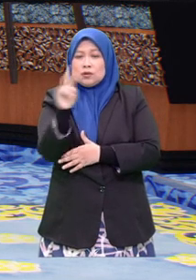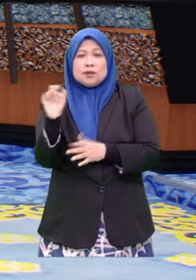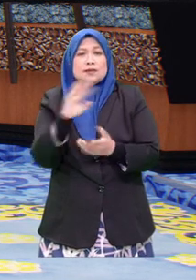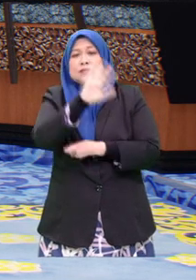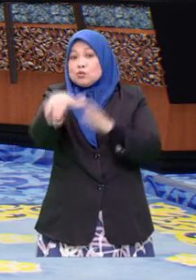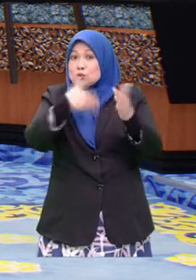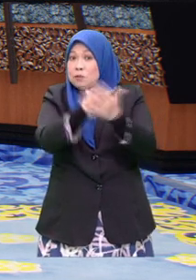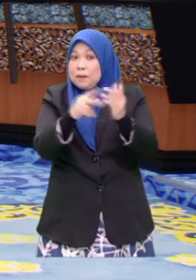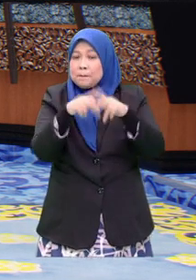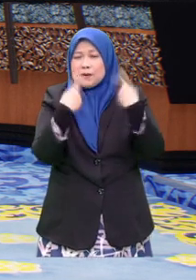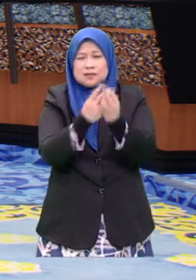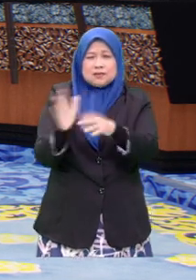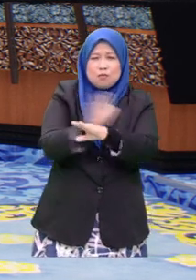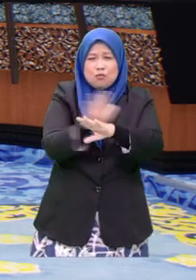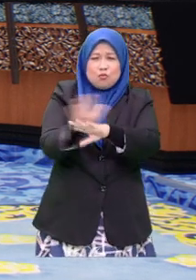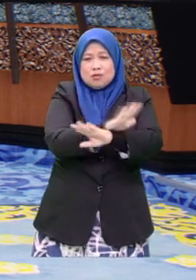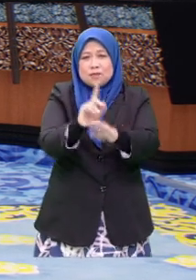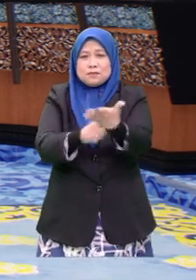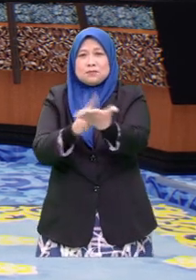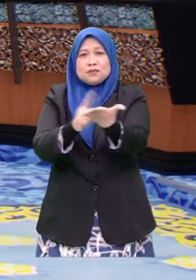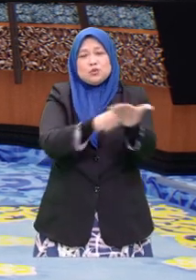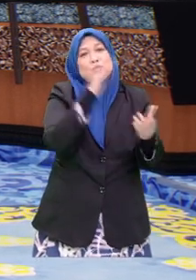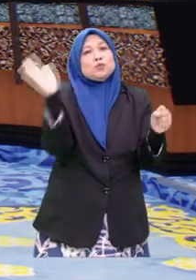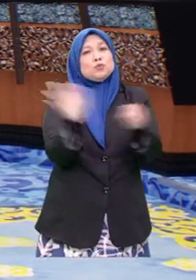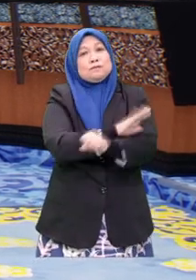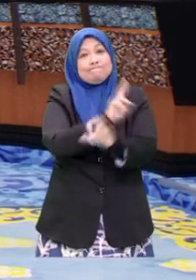di mana semua parti sibuk dengan rundingan untuk mencukupkan kerusi.